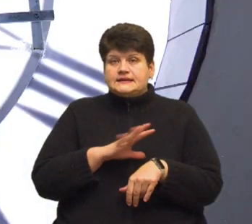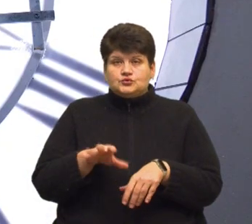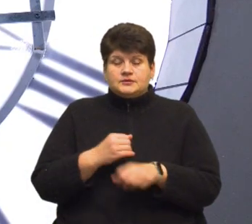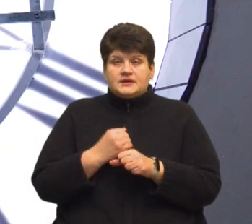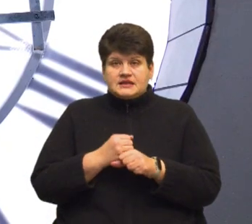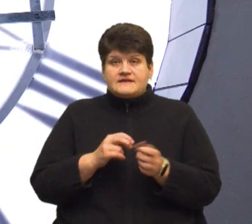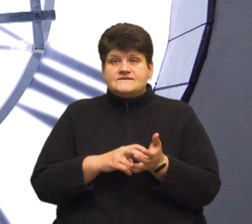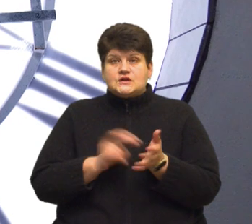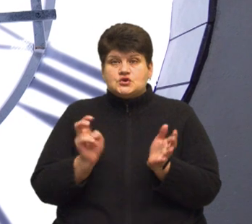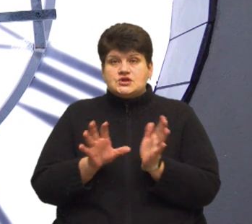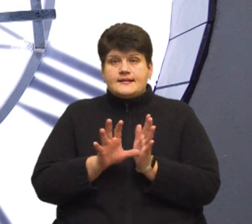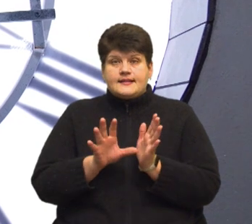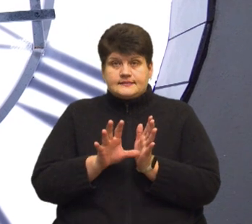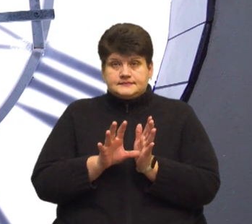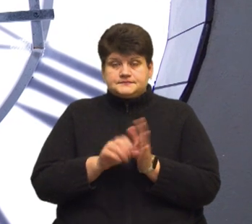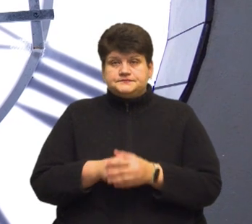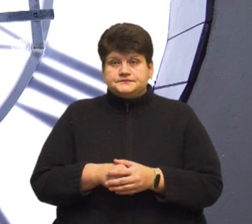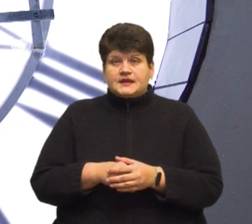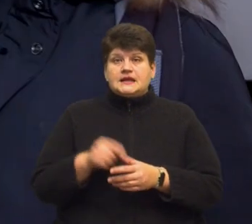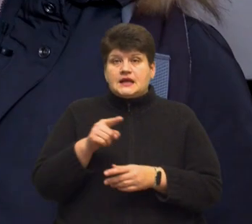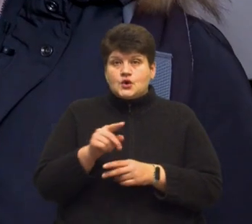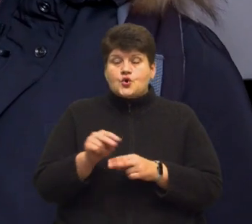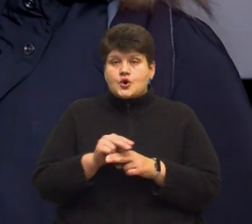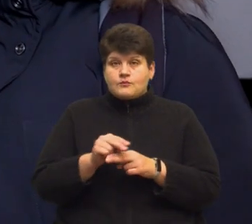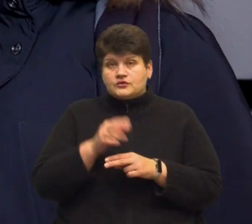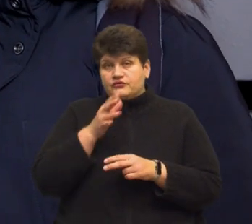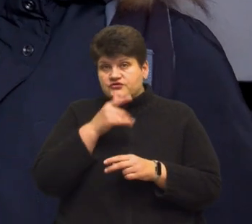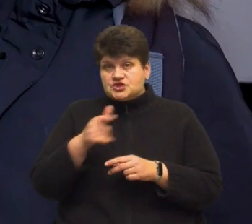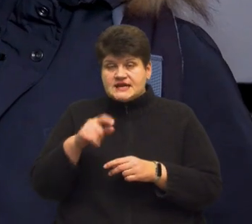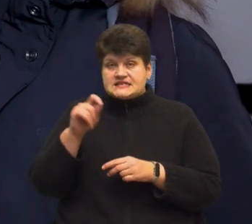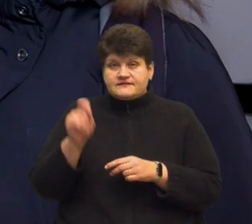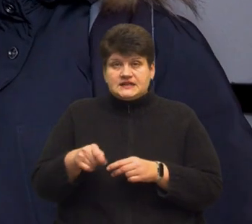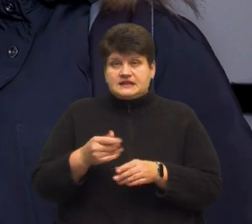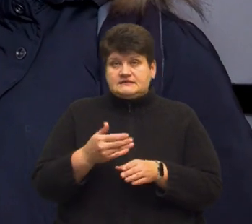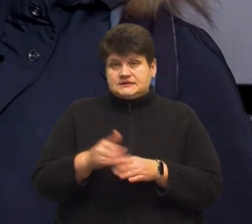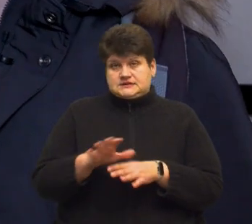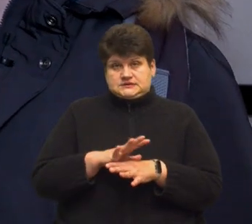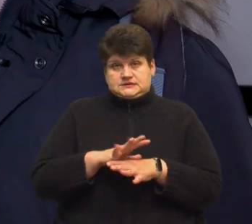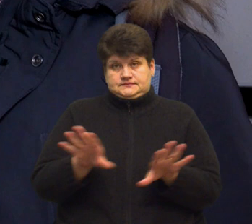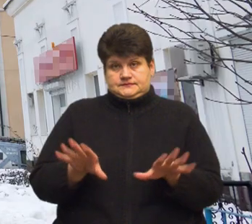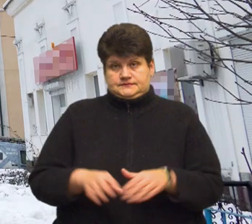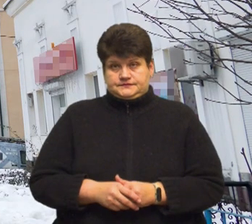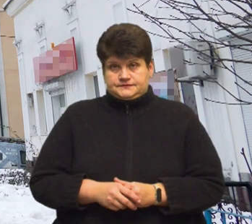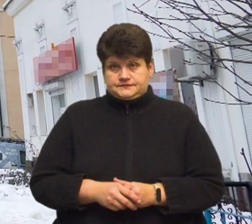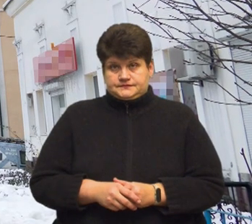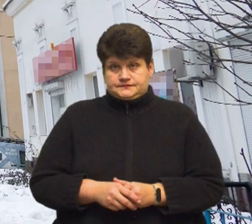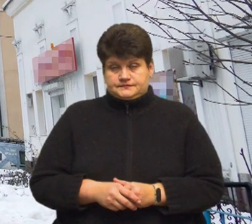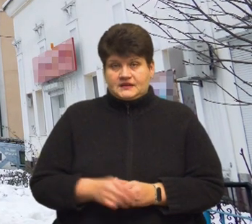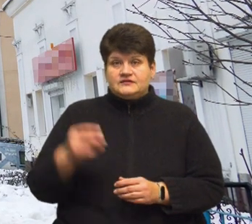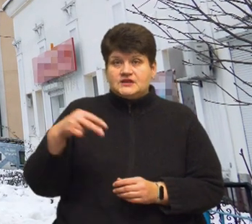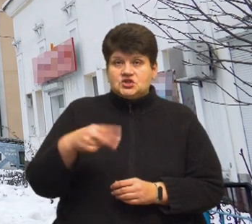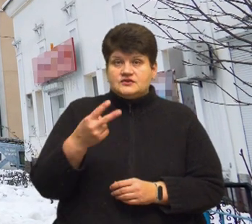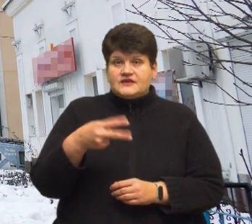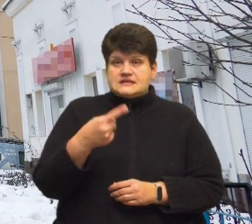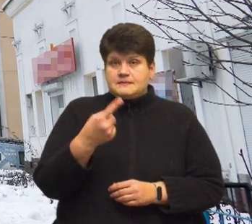відключення електроенергії. На його ремонт під час війни коштів не виділяли, каже Микола Августович. У 2021